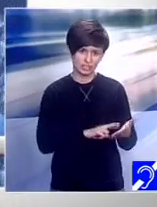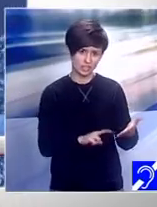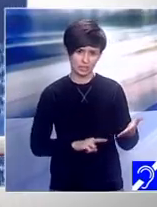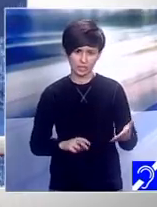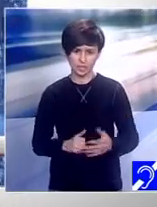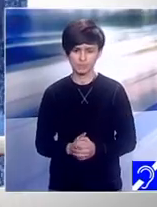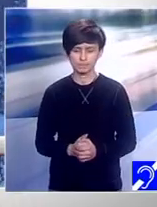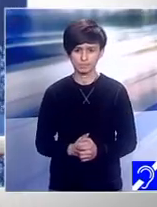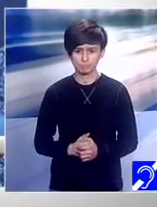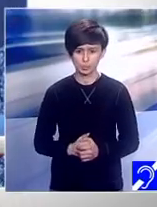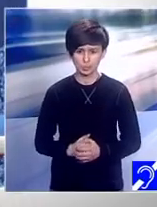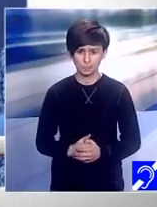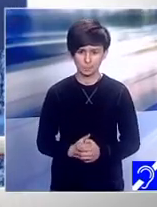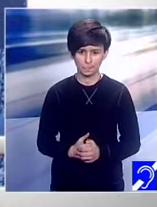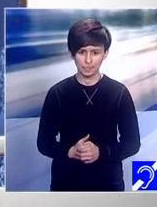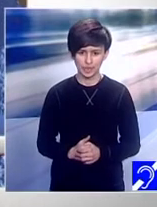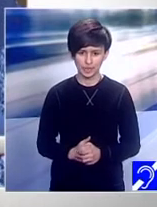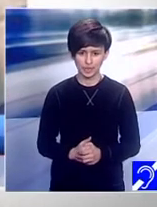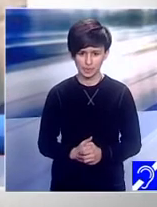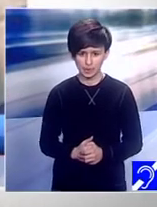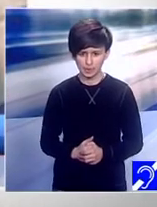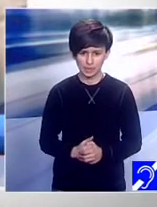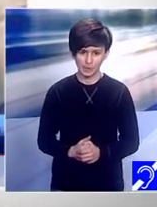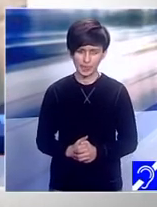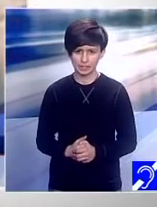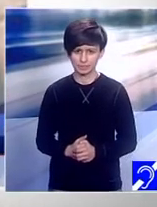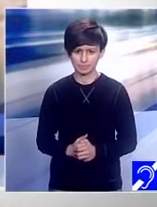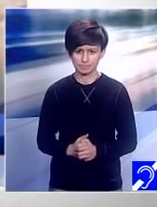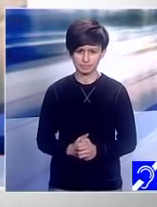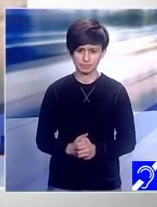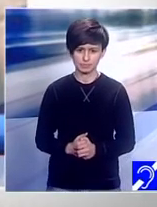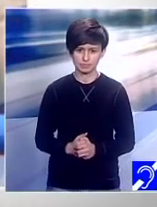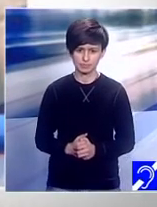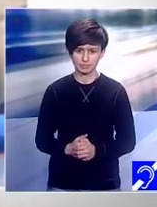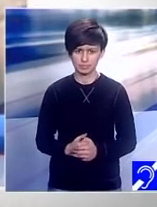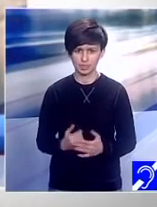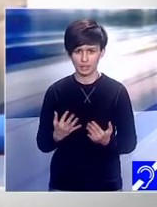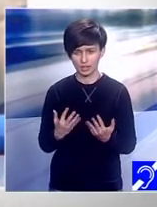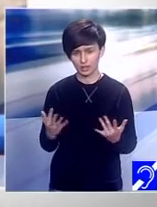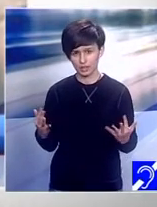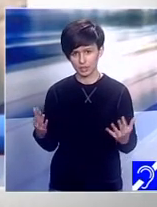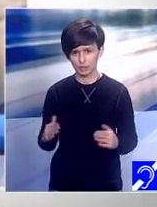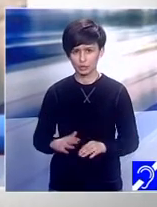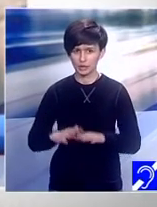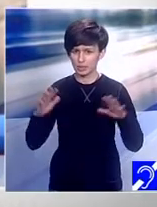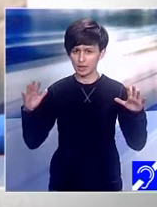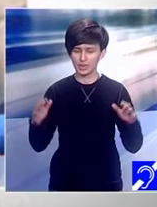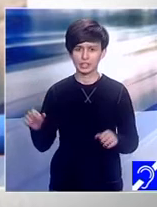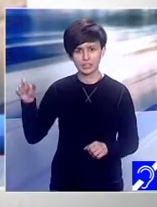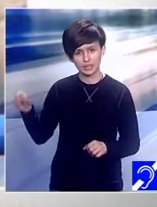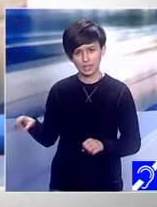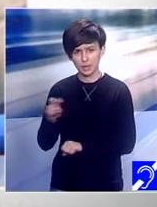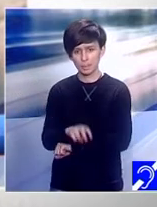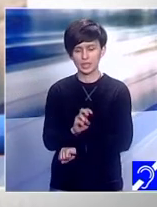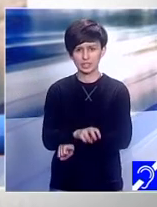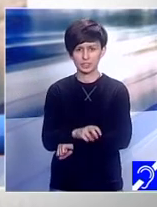primi cu dragoste și înțelegere pe copiii speciali. Numărul record de participanți la a